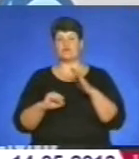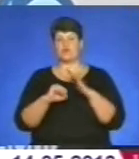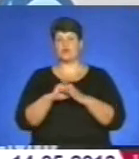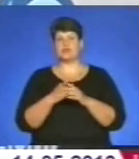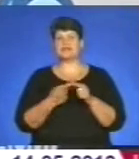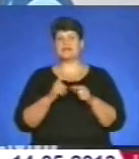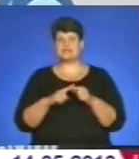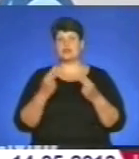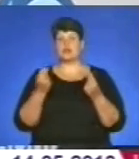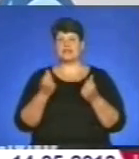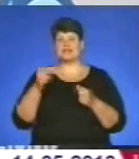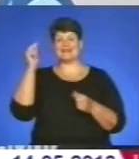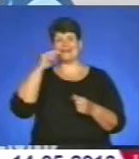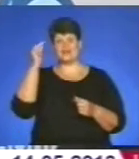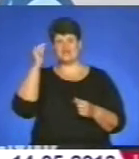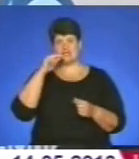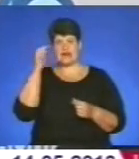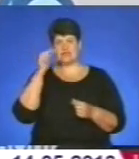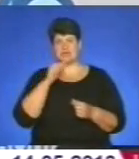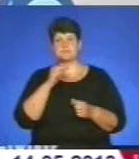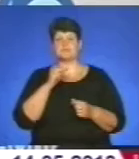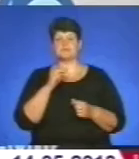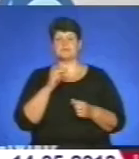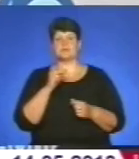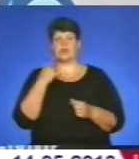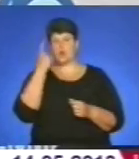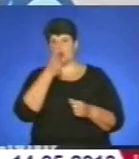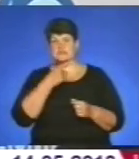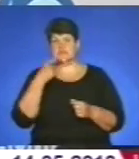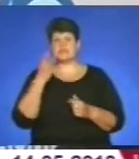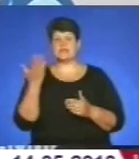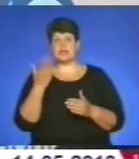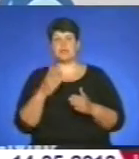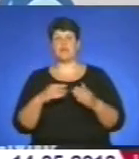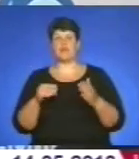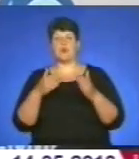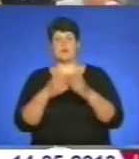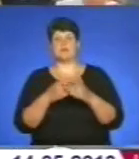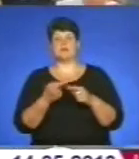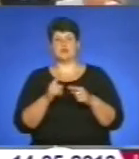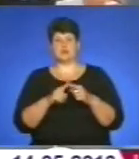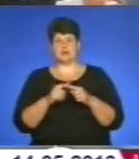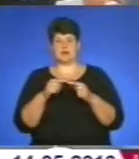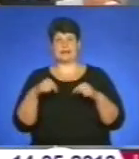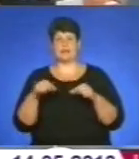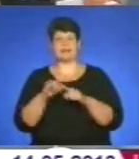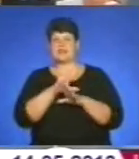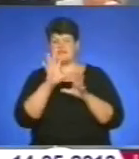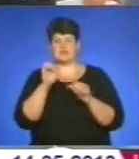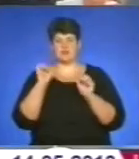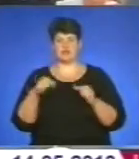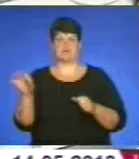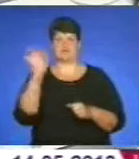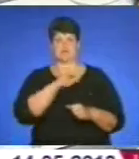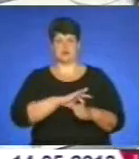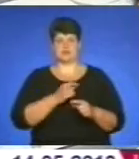ці кошти на навчання осіб, які підпадають під цю категорію. Але не усі можуть скористатися